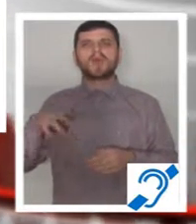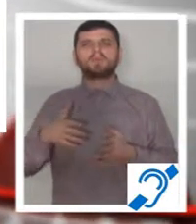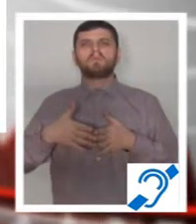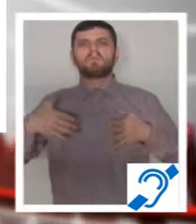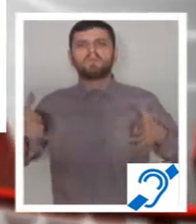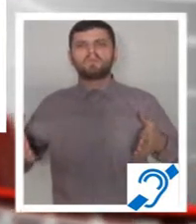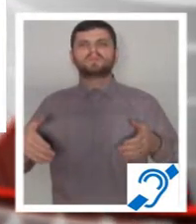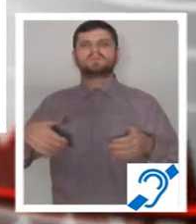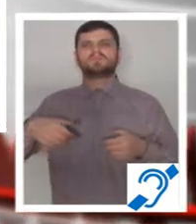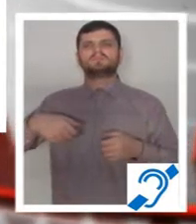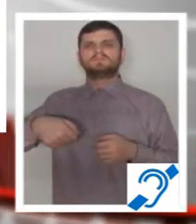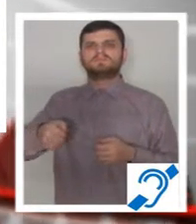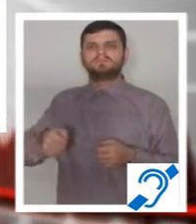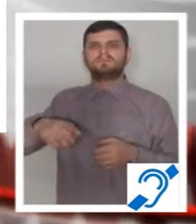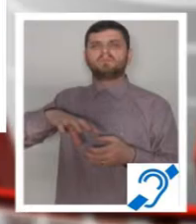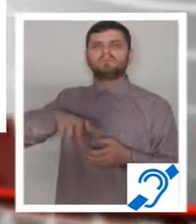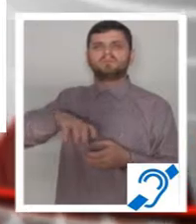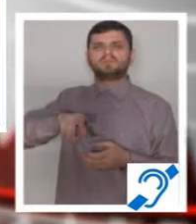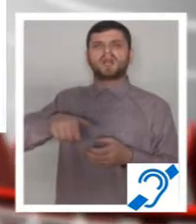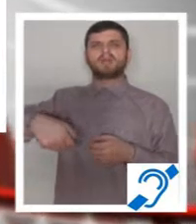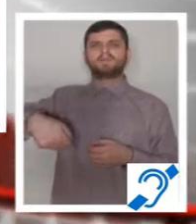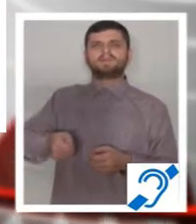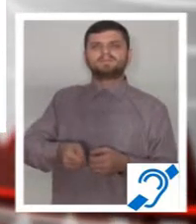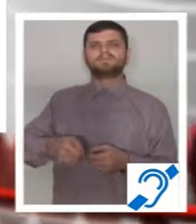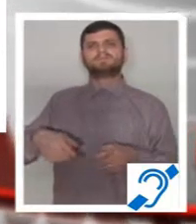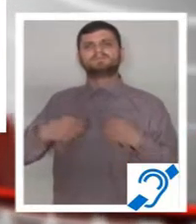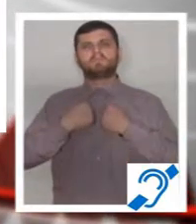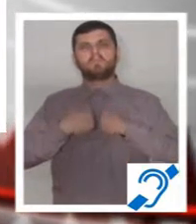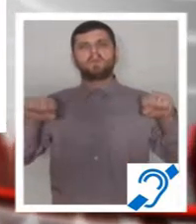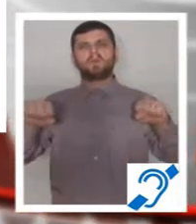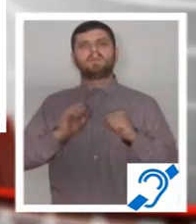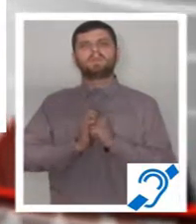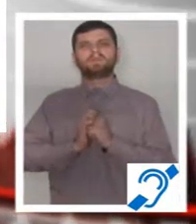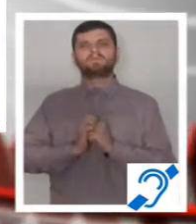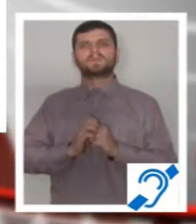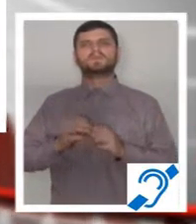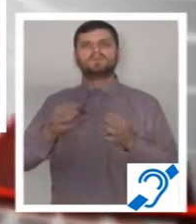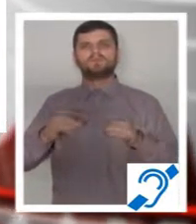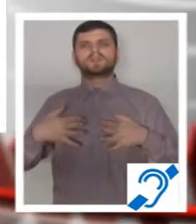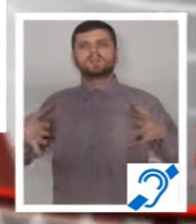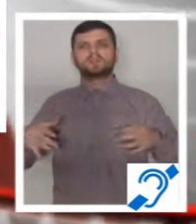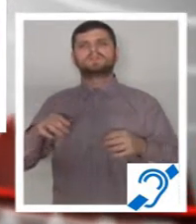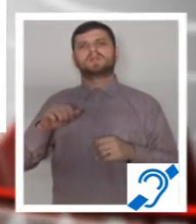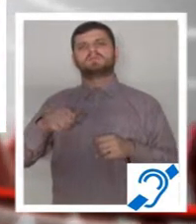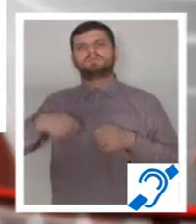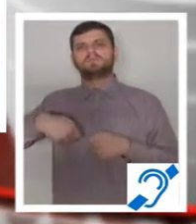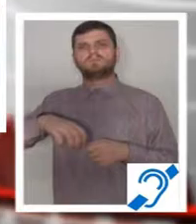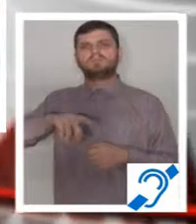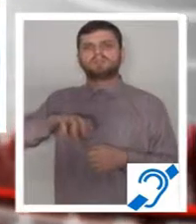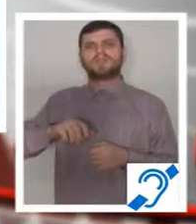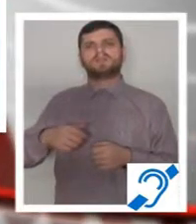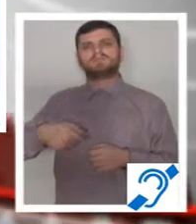material combustibil. A existat pericol de explozie, deoarece se aflau foarte multe butelii cu azot, butelii cu gaz.